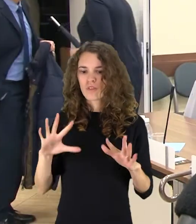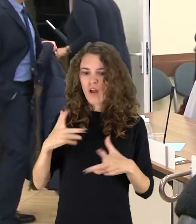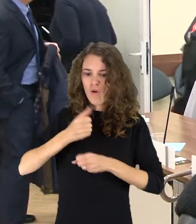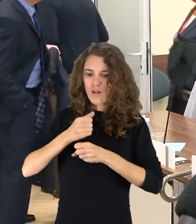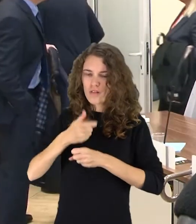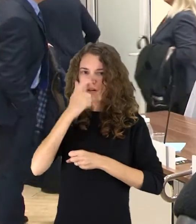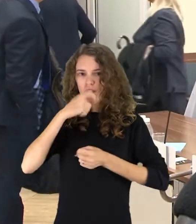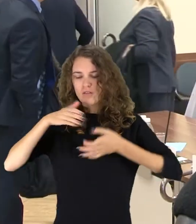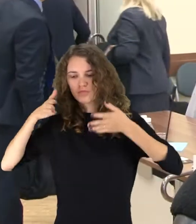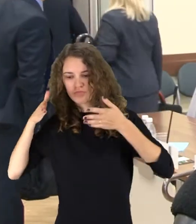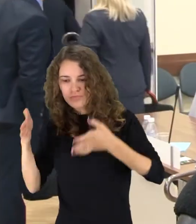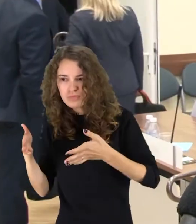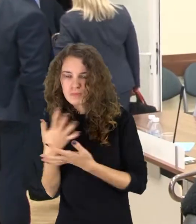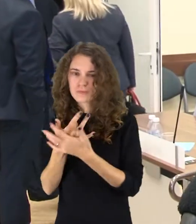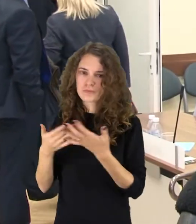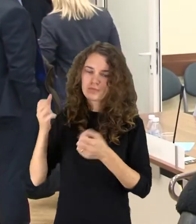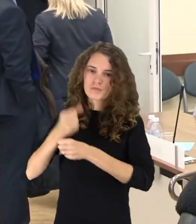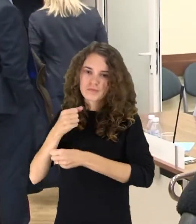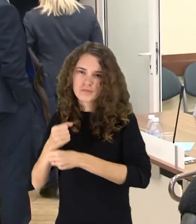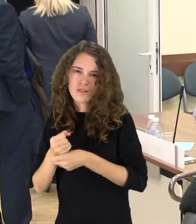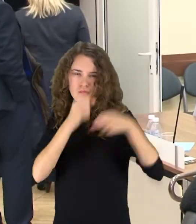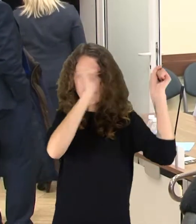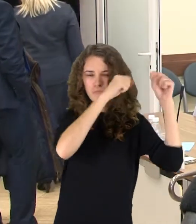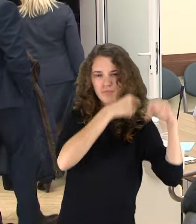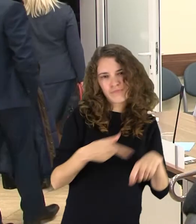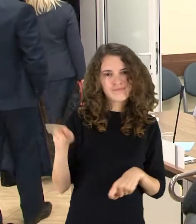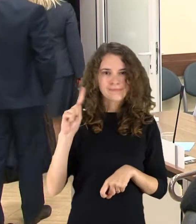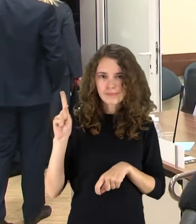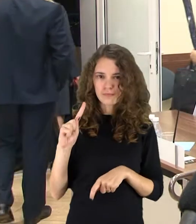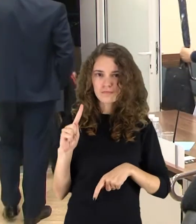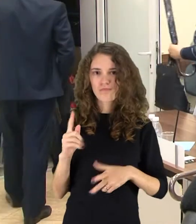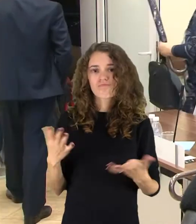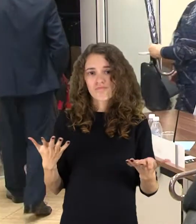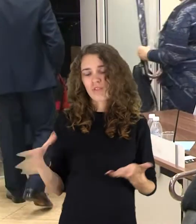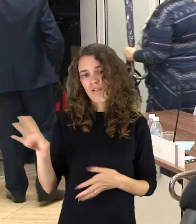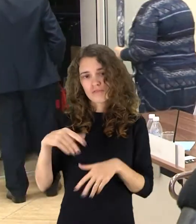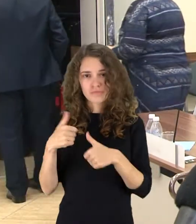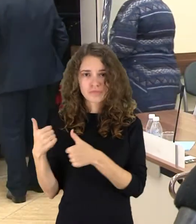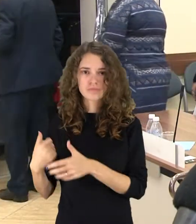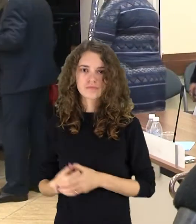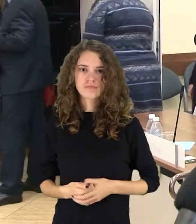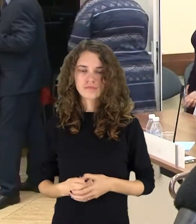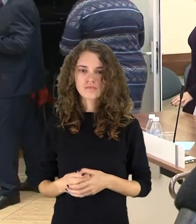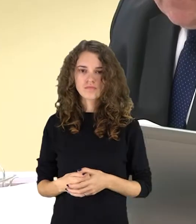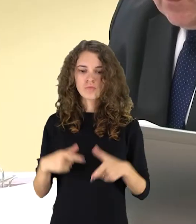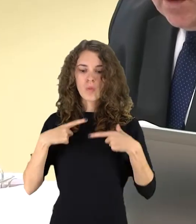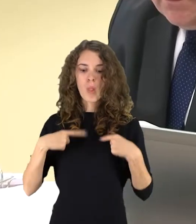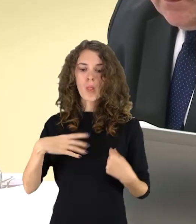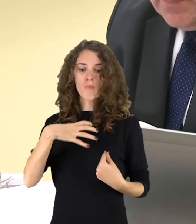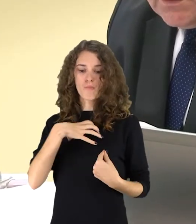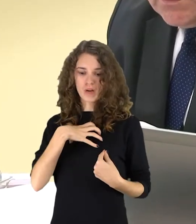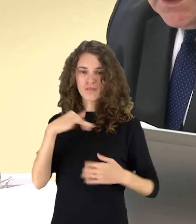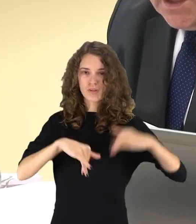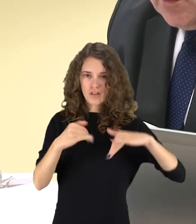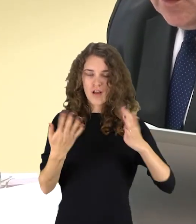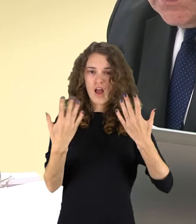jeigu yra dirbama rimtai, o neusiimama tik tais oro drebinimu, tai taip turėtų ir būti. Rajono